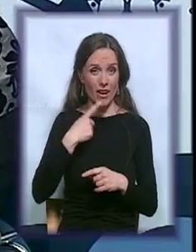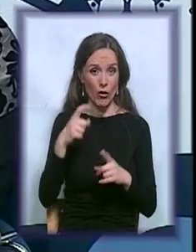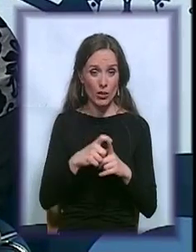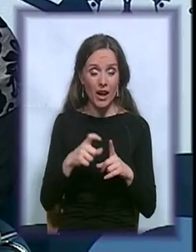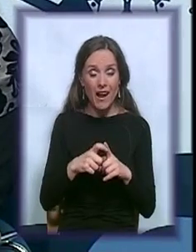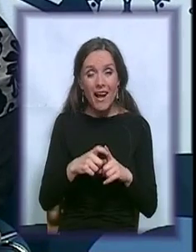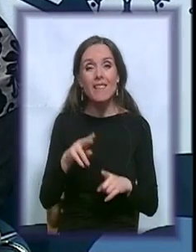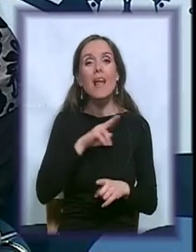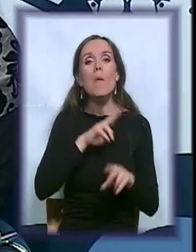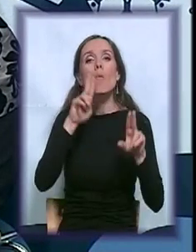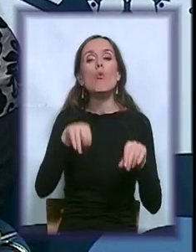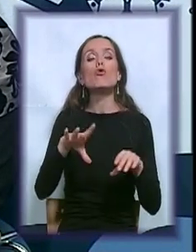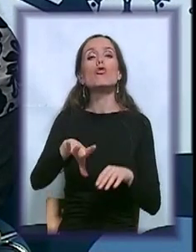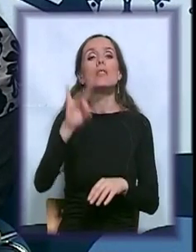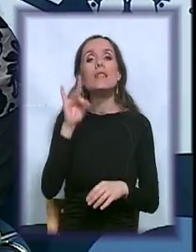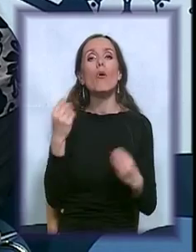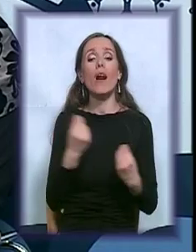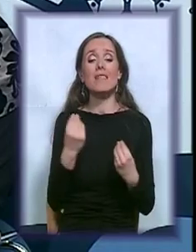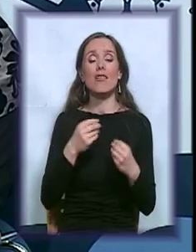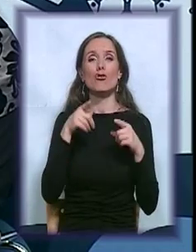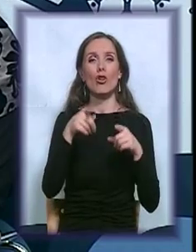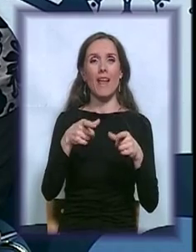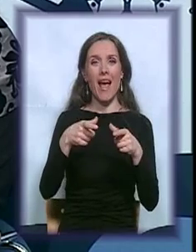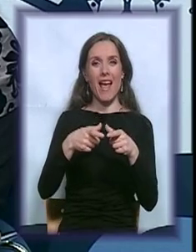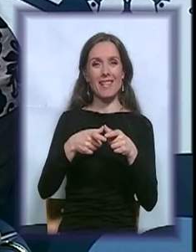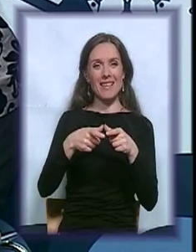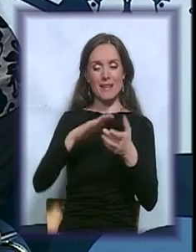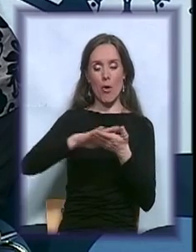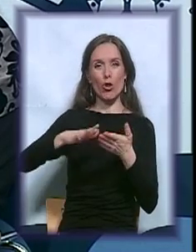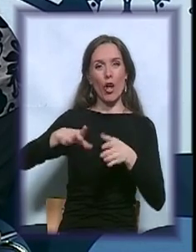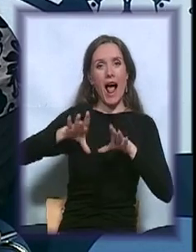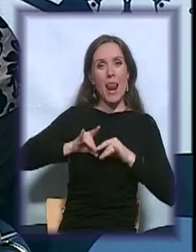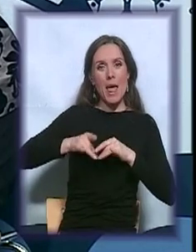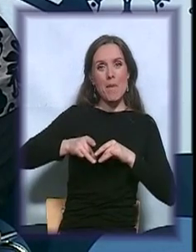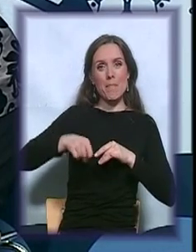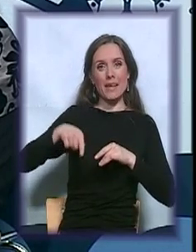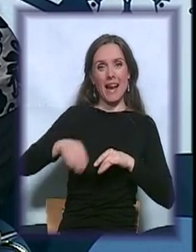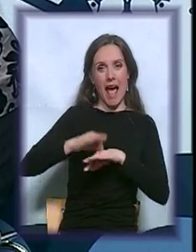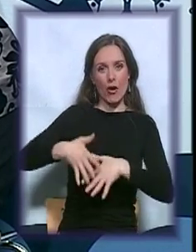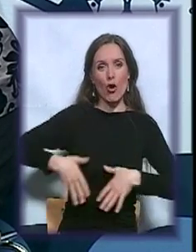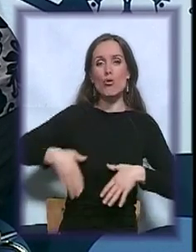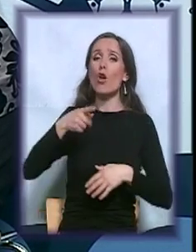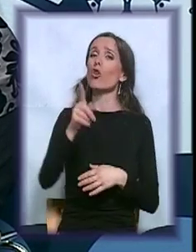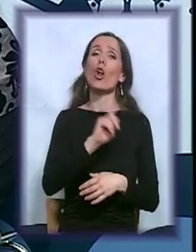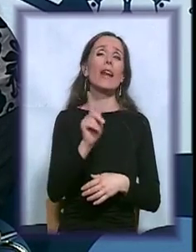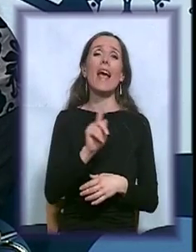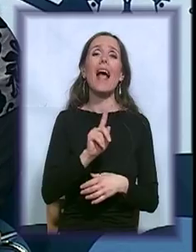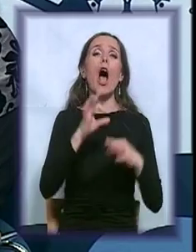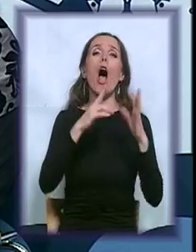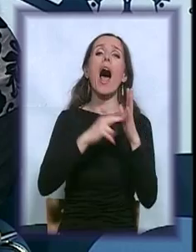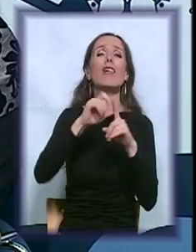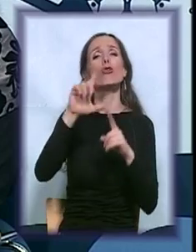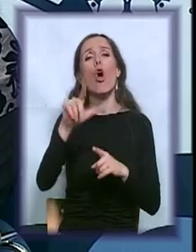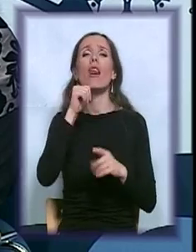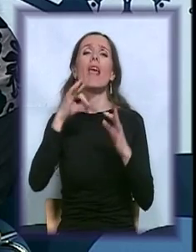mogućnosti izbora jer se taj disk podloga lepi na kožu. Ja stvarno ističem, to nije kao Andol i Ambol. Isti,